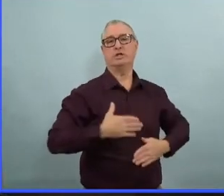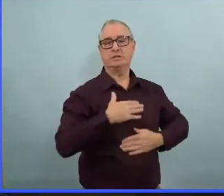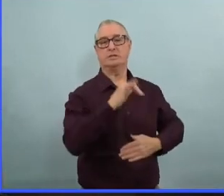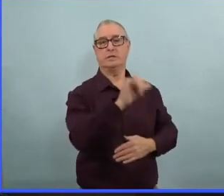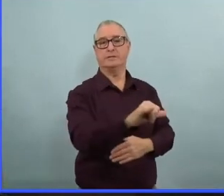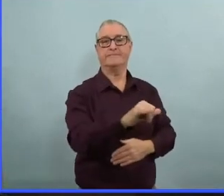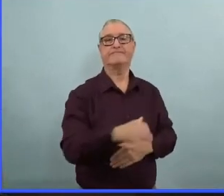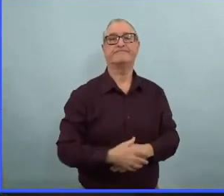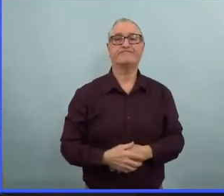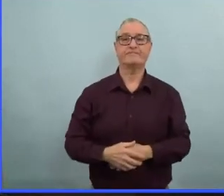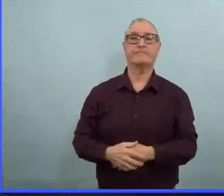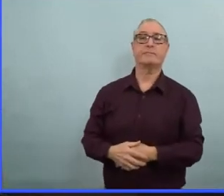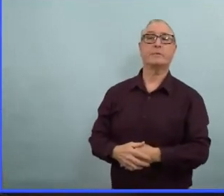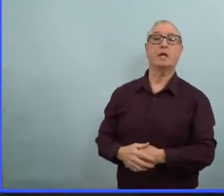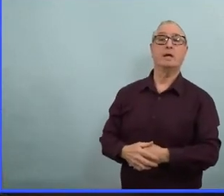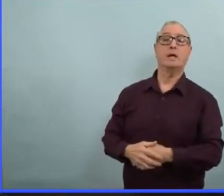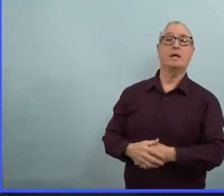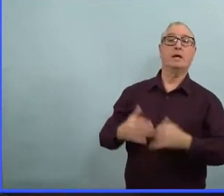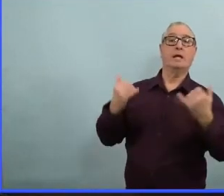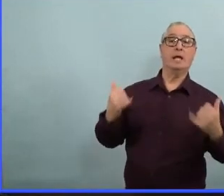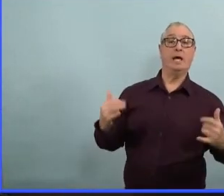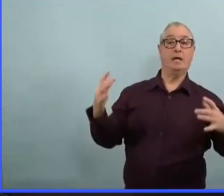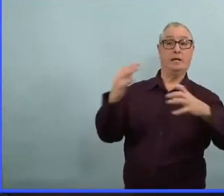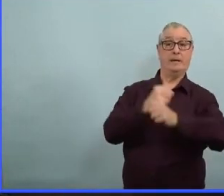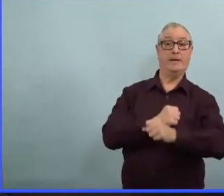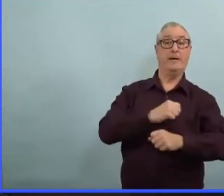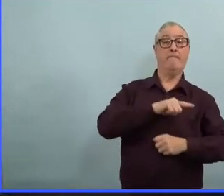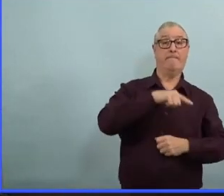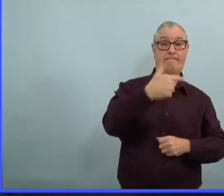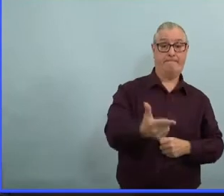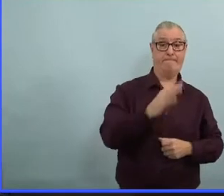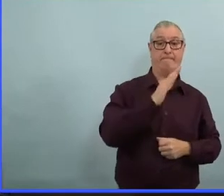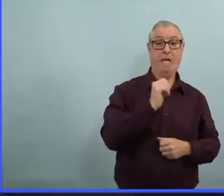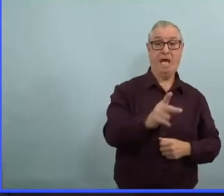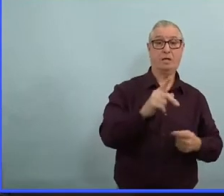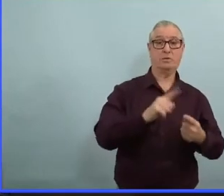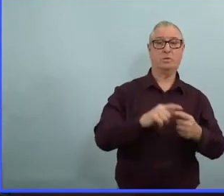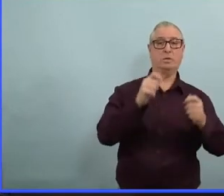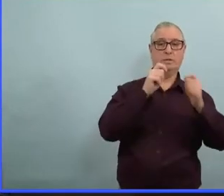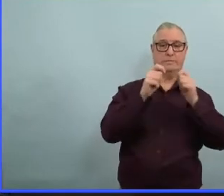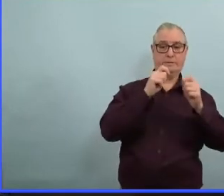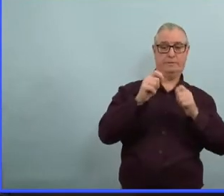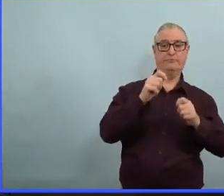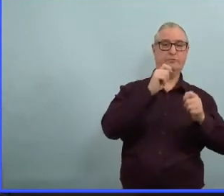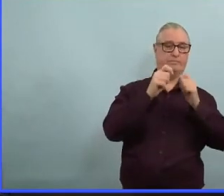Nous allons maintenant revenir à la salle de conférence inaudible.